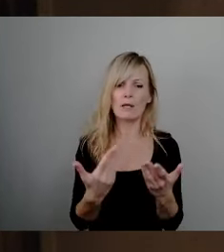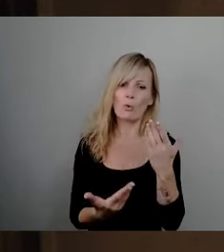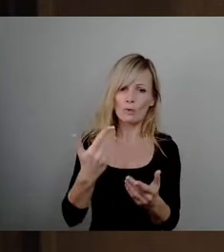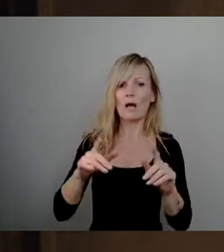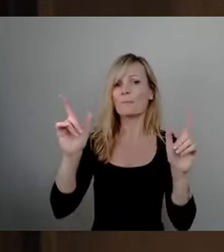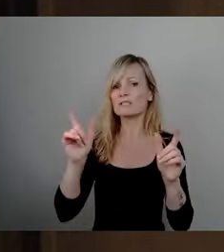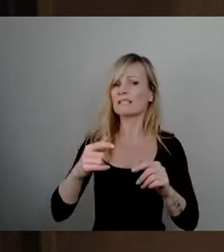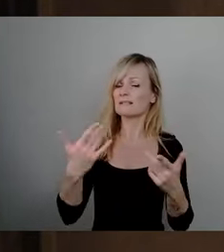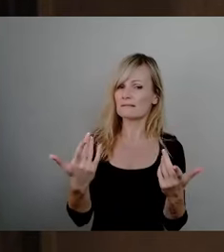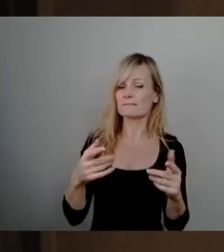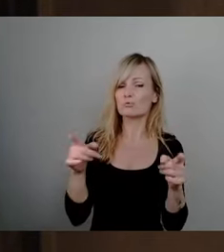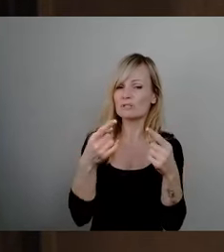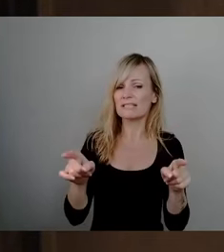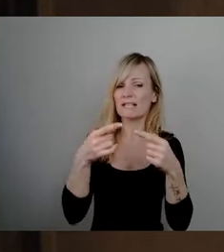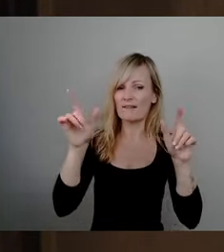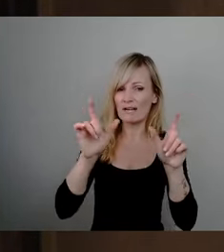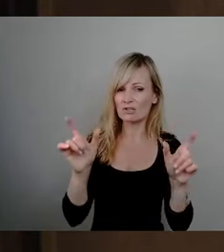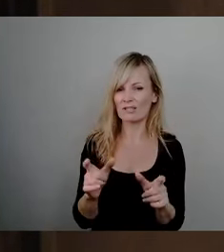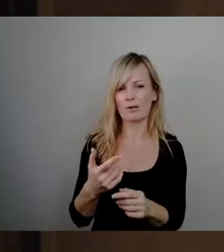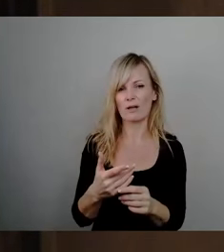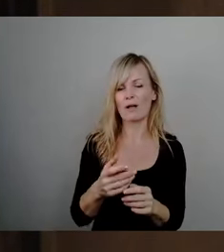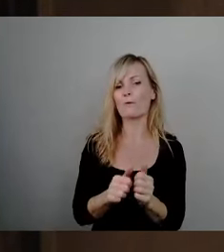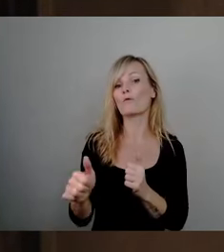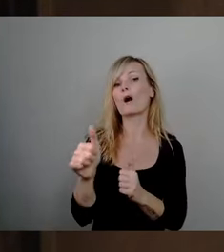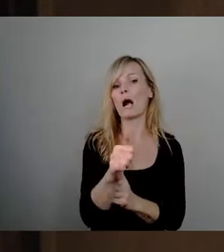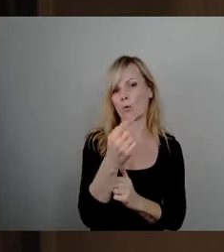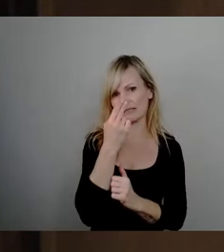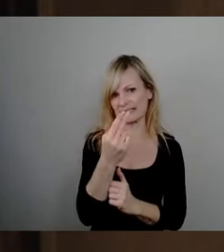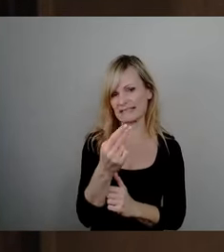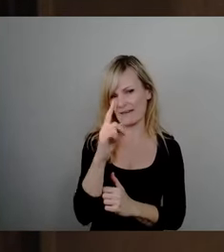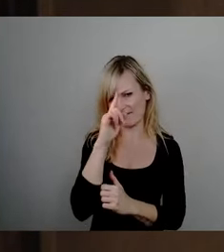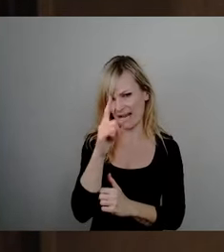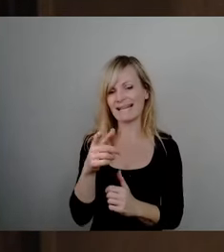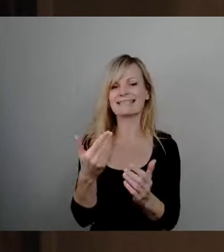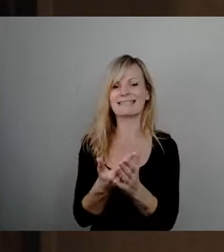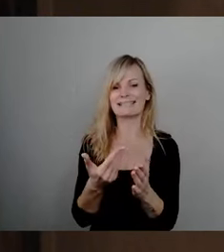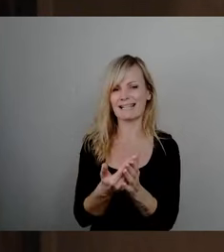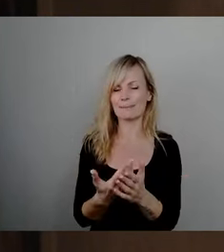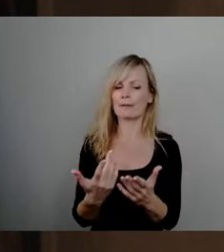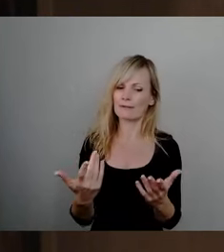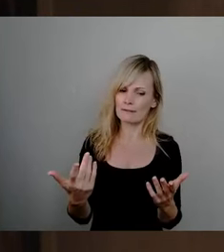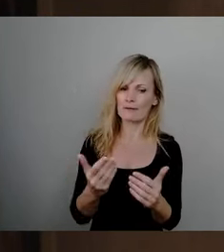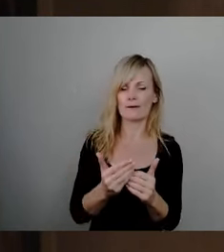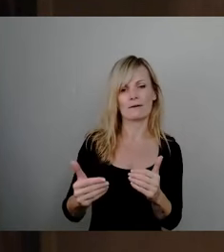teilweise vorhersehbar ist, muss auch schon vor der Installation einer neuen Verkehrsleitlösung nach Lösungen gesucht werden, die die